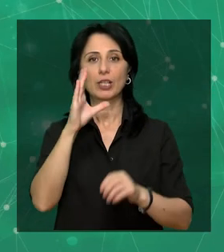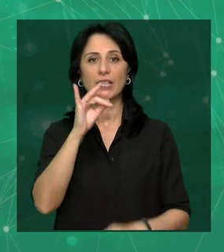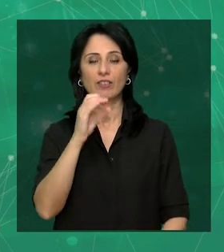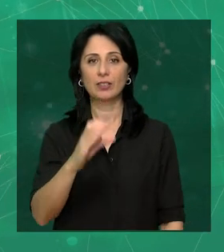երում